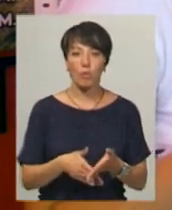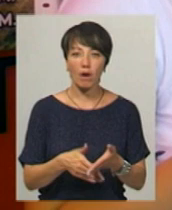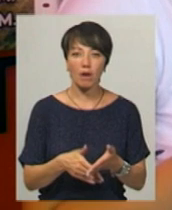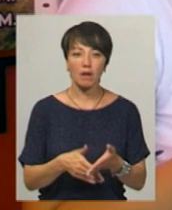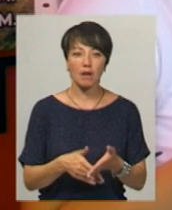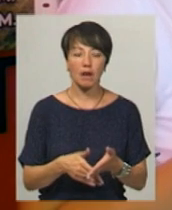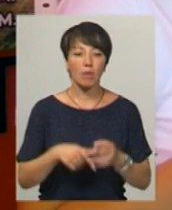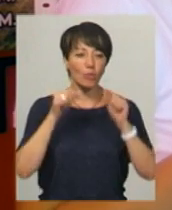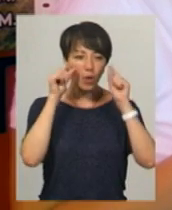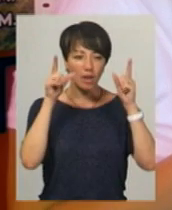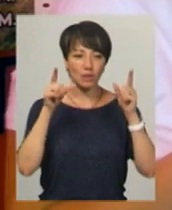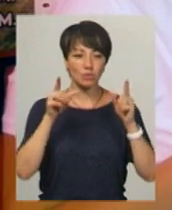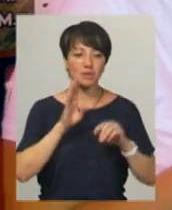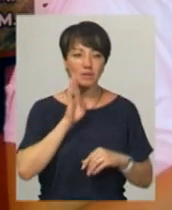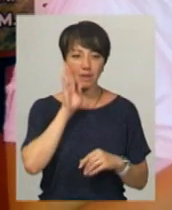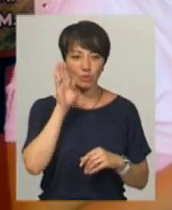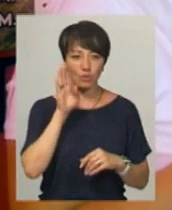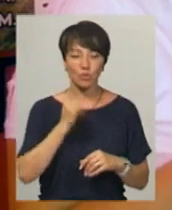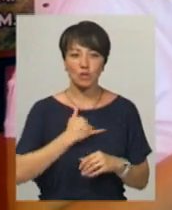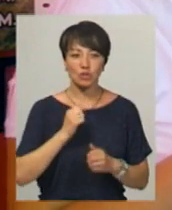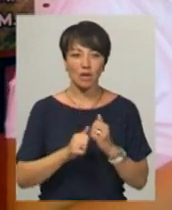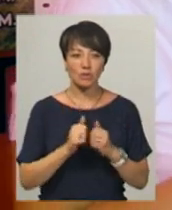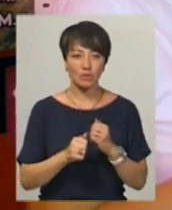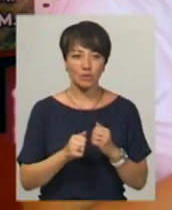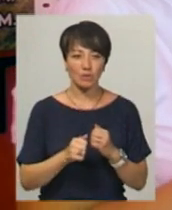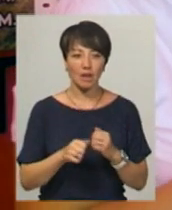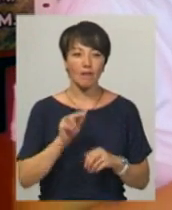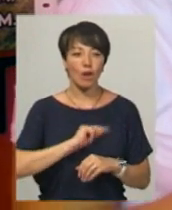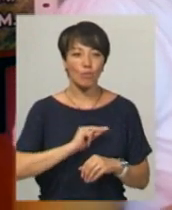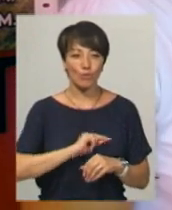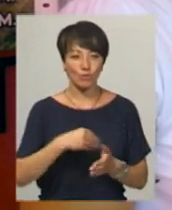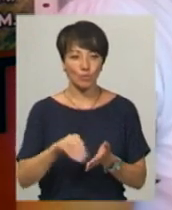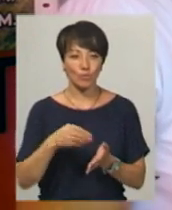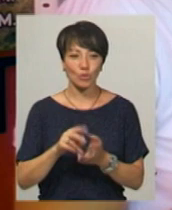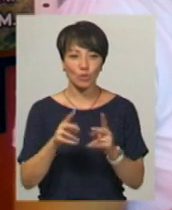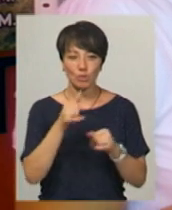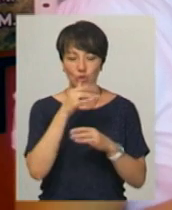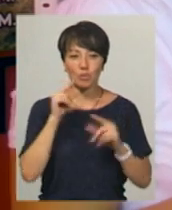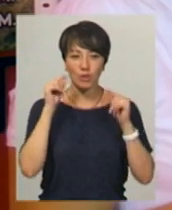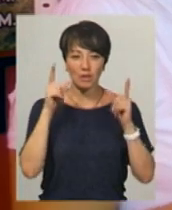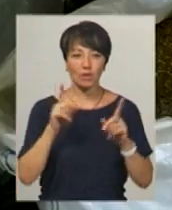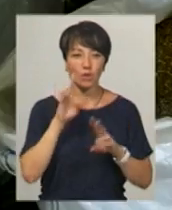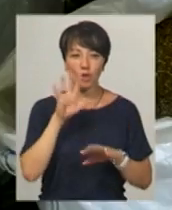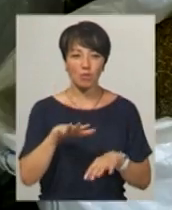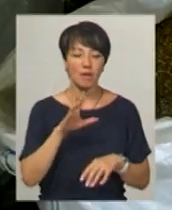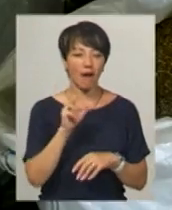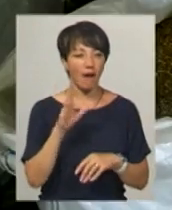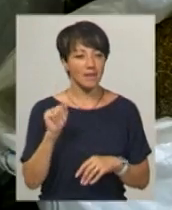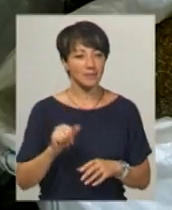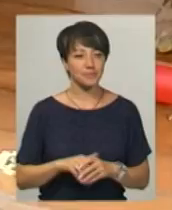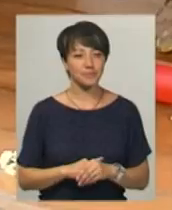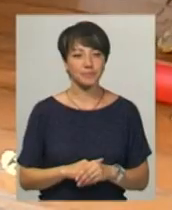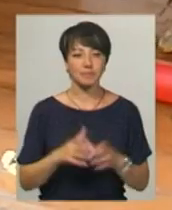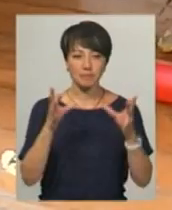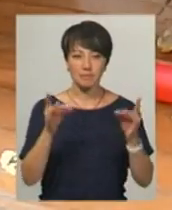прокинутися із ранку. В нас дуже часто беруть на роботу його, хто не може проснутися і хто не любить каву. Пакують суміші в